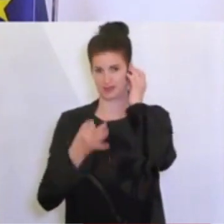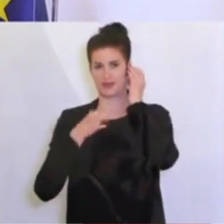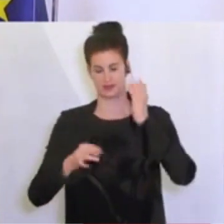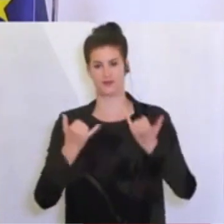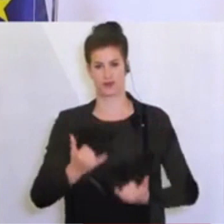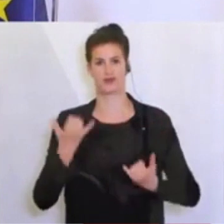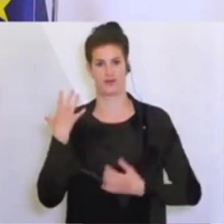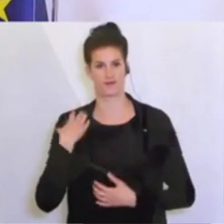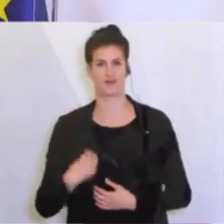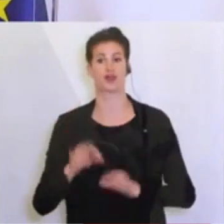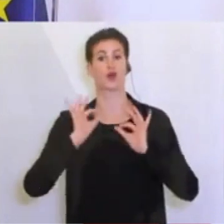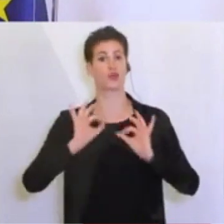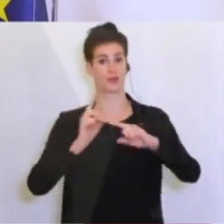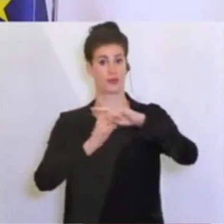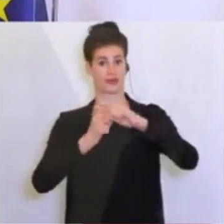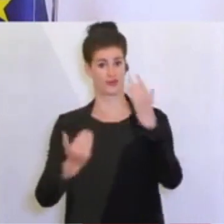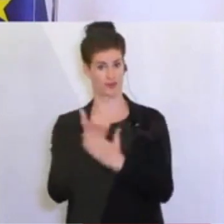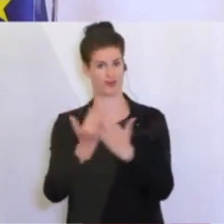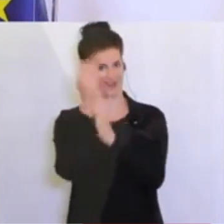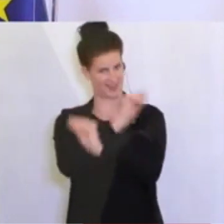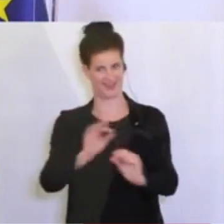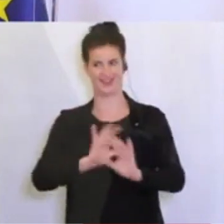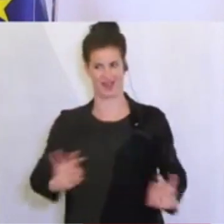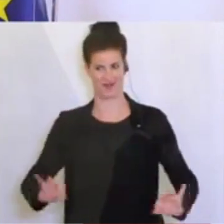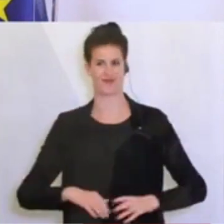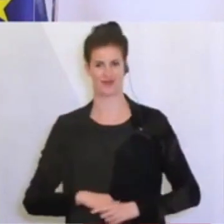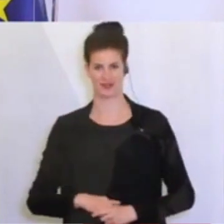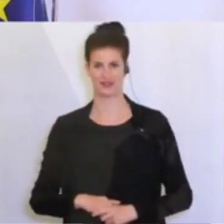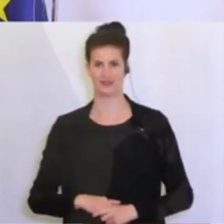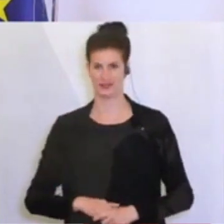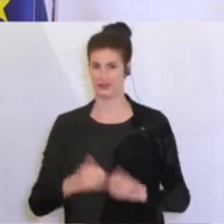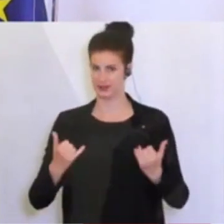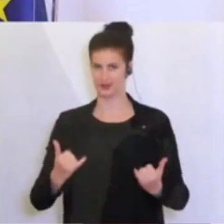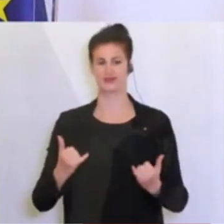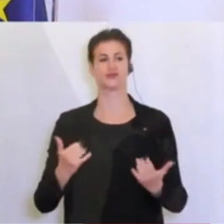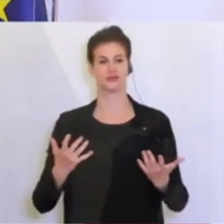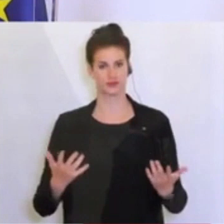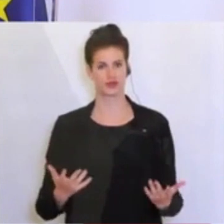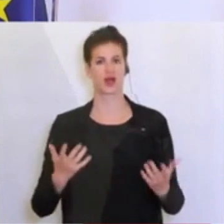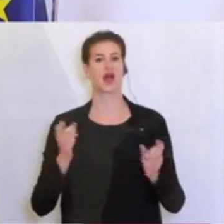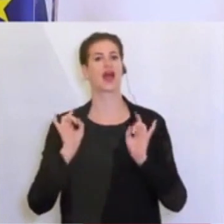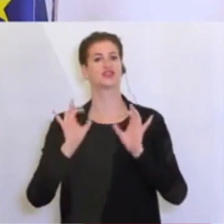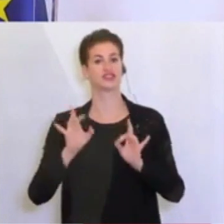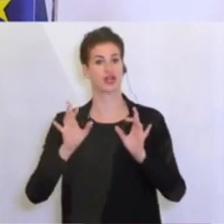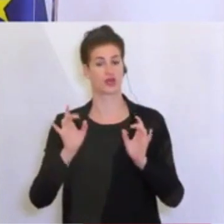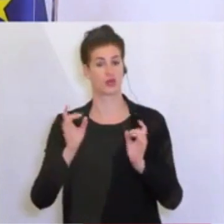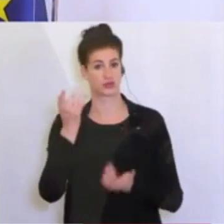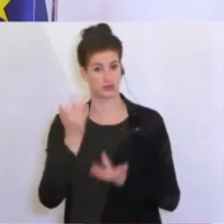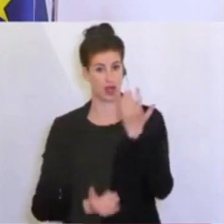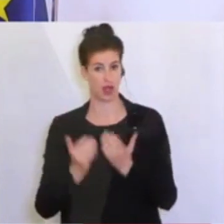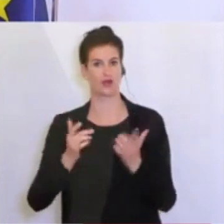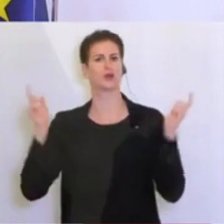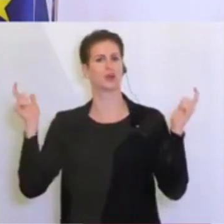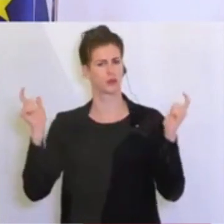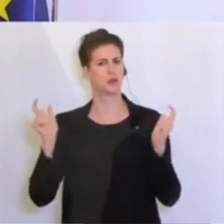Nachrichten verkünden. Wir haben nach wie vor in Österreich sehr niedrige Ansteckungszahlen, wenn man sich zum